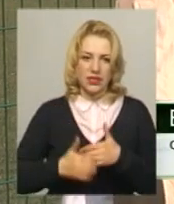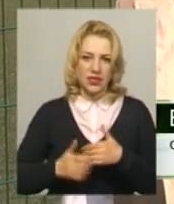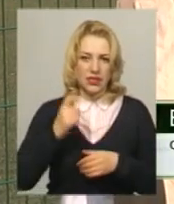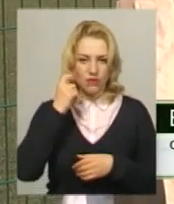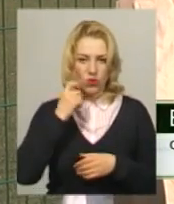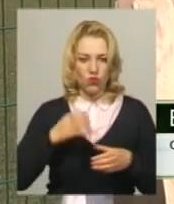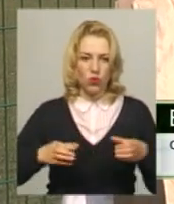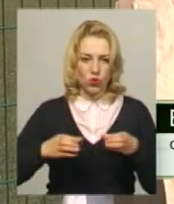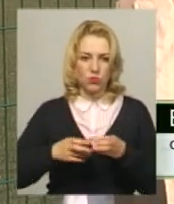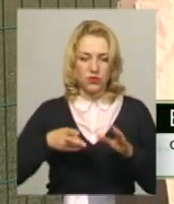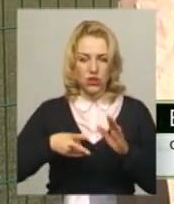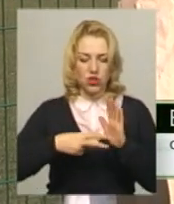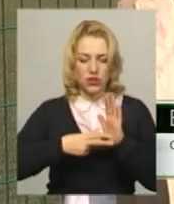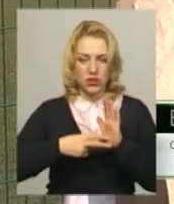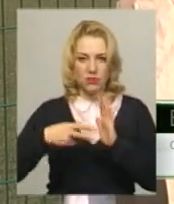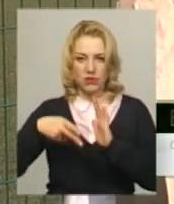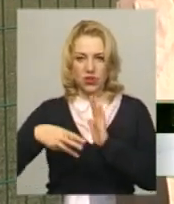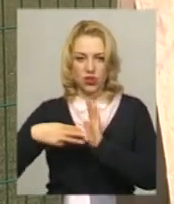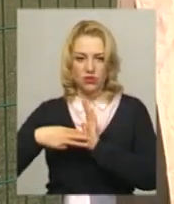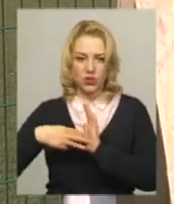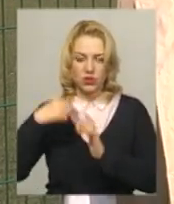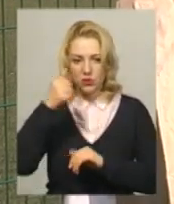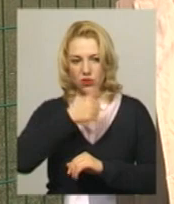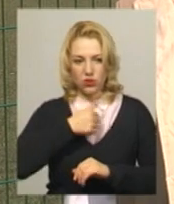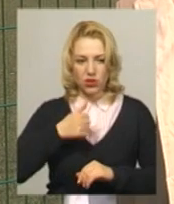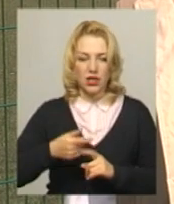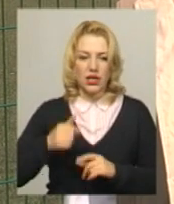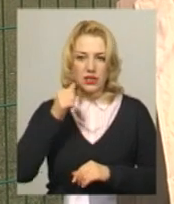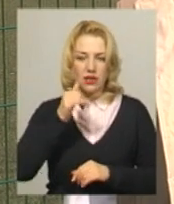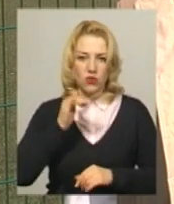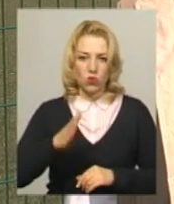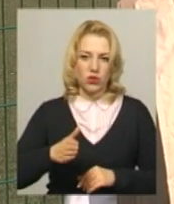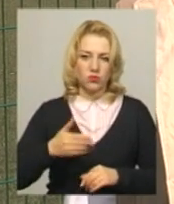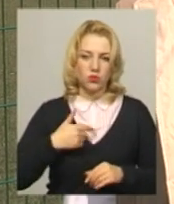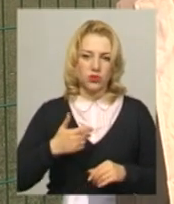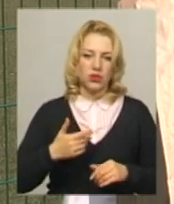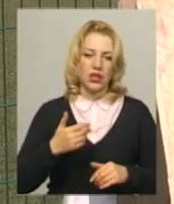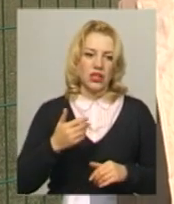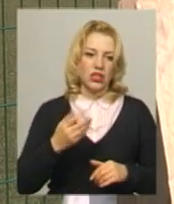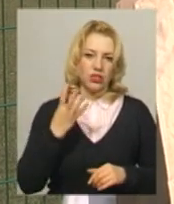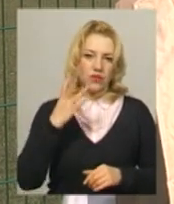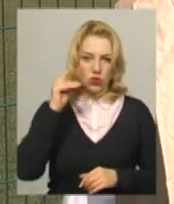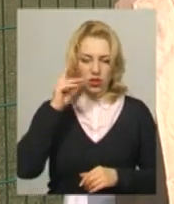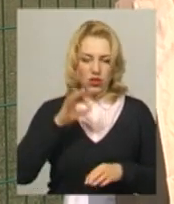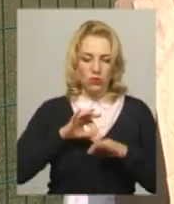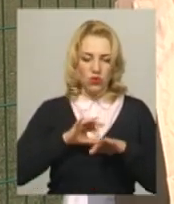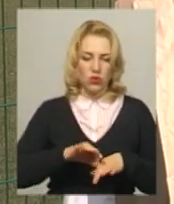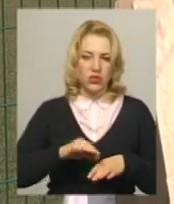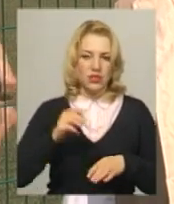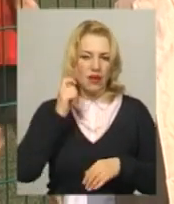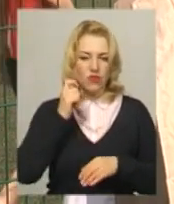групи 2007-2008 рік. Завтра в нас буде 4 числа проводитись вікова група